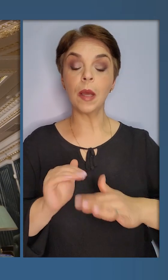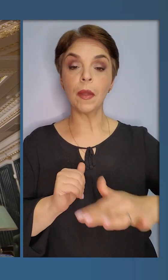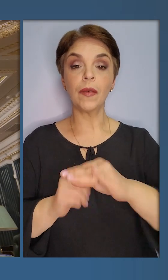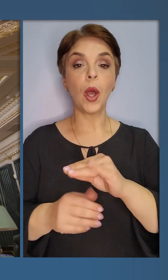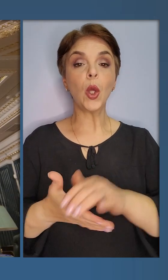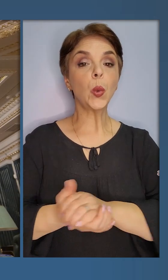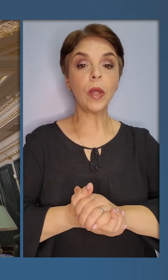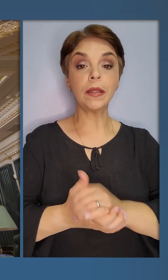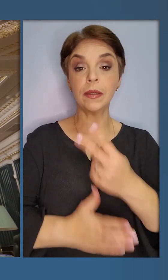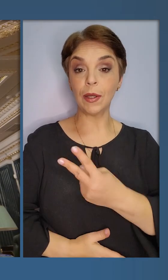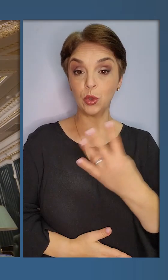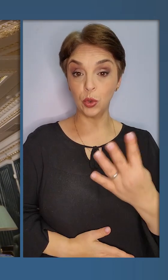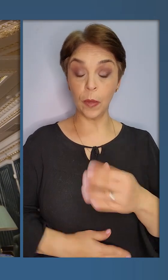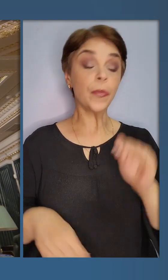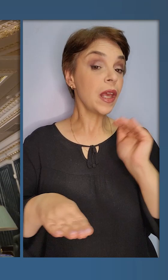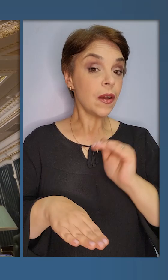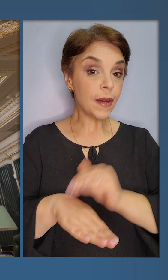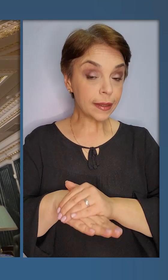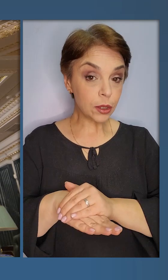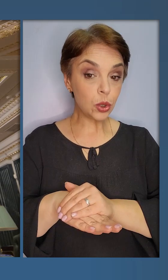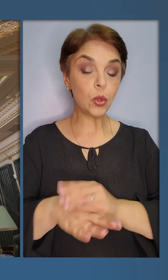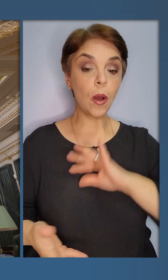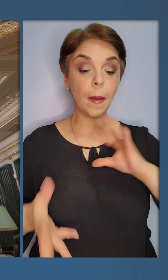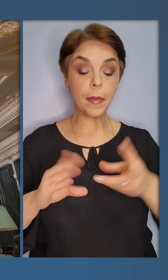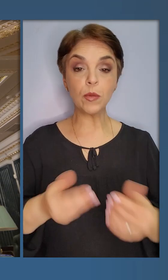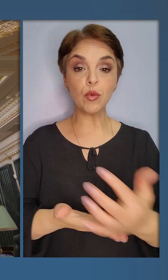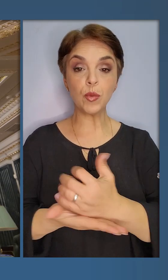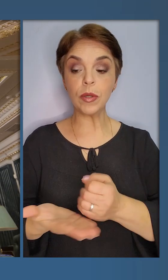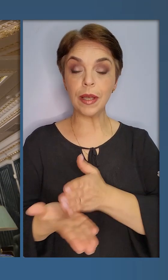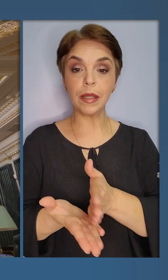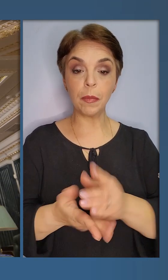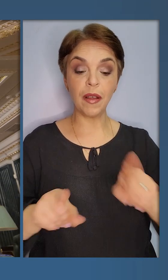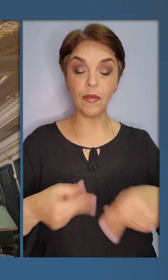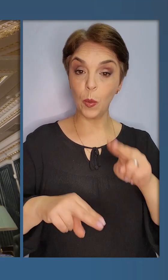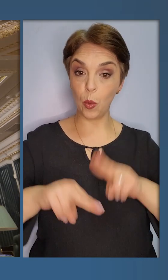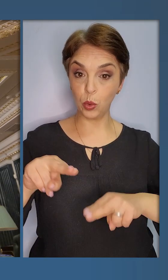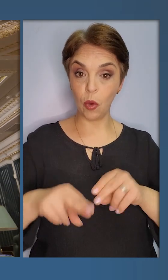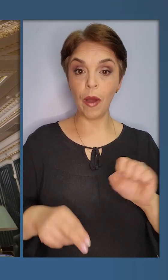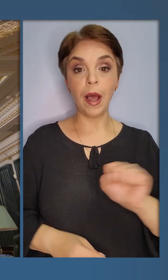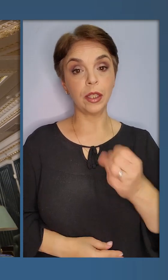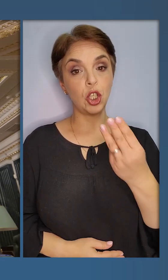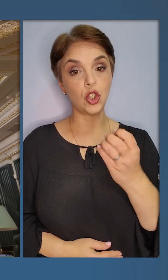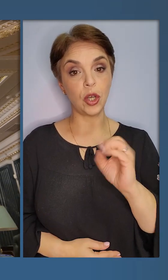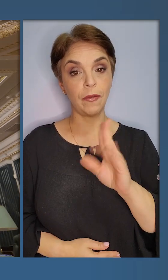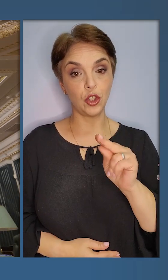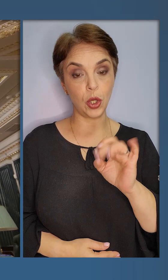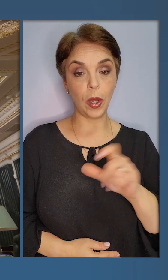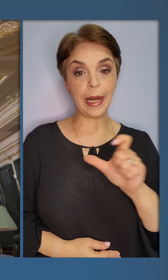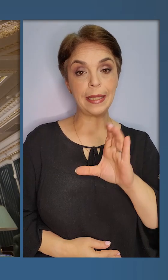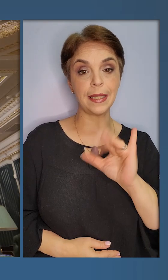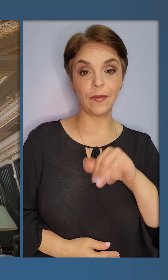платформи United24. Фактично, підсумок зборів за напрямком відбудови Андрій Шевченко,